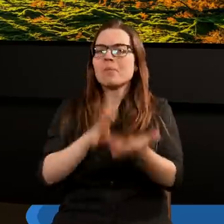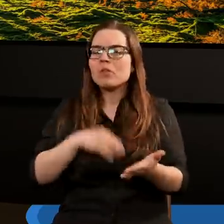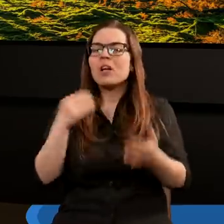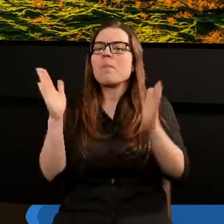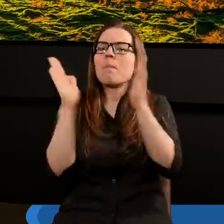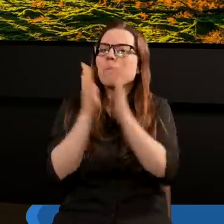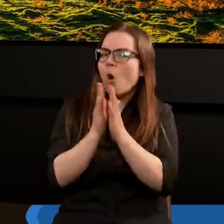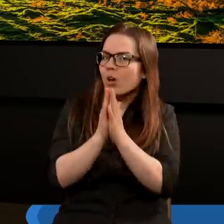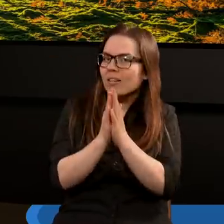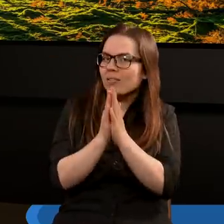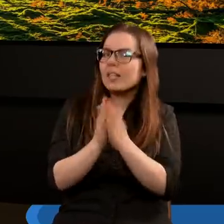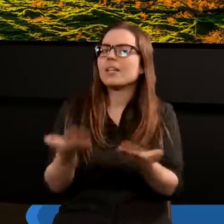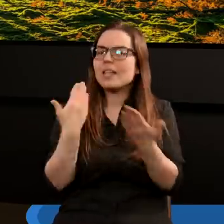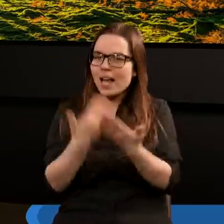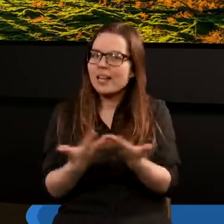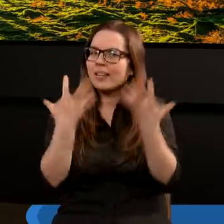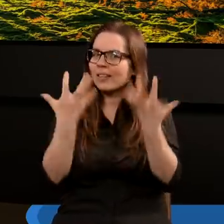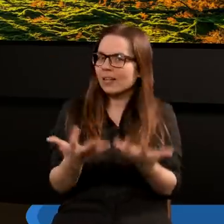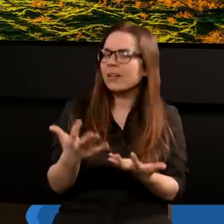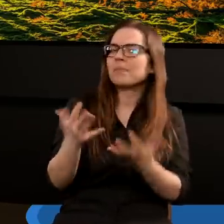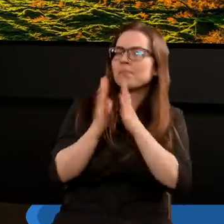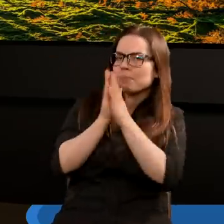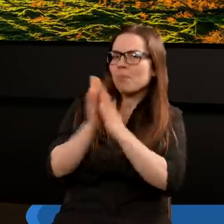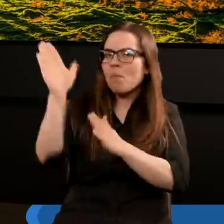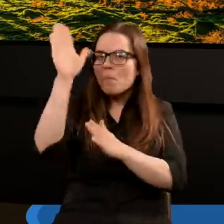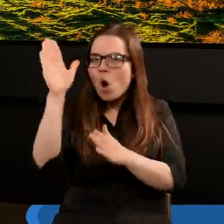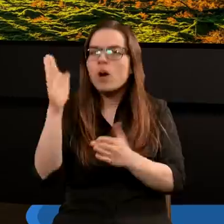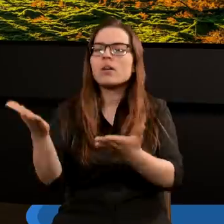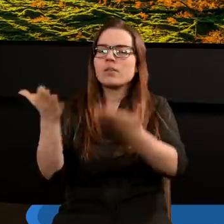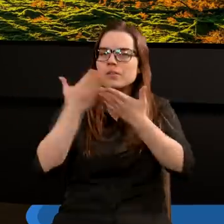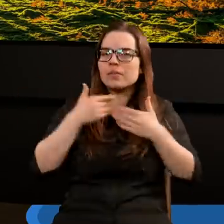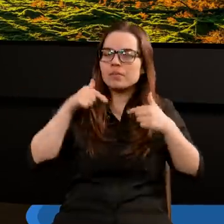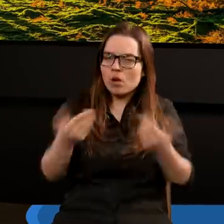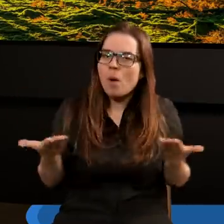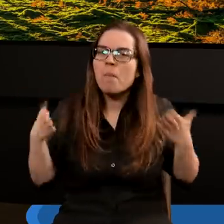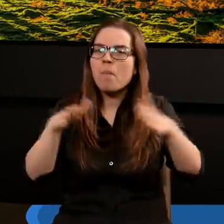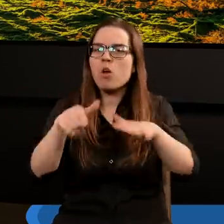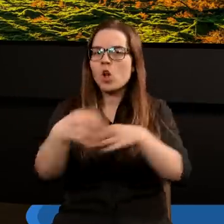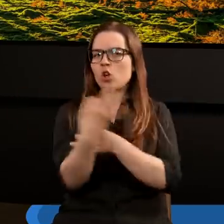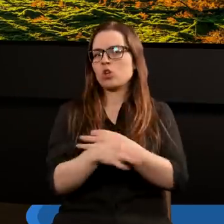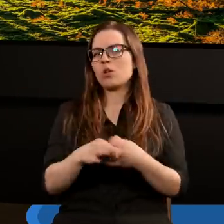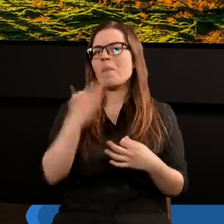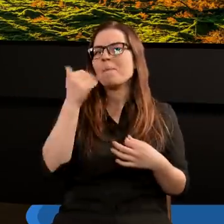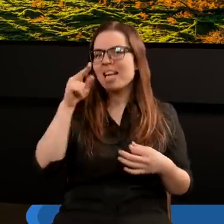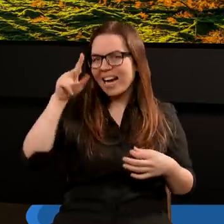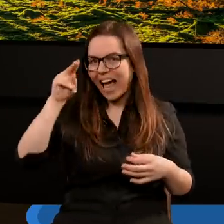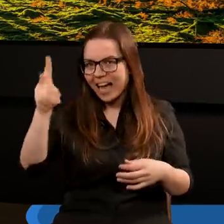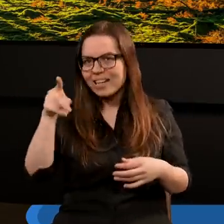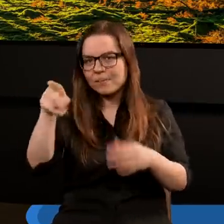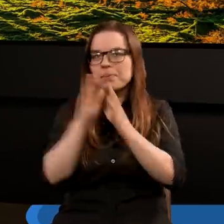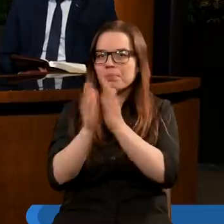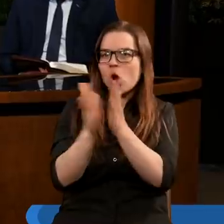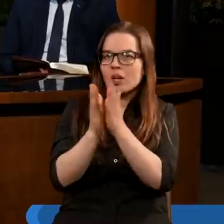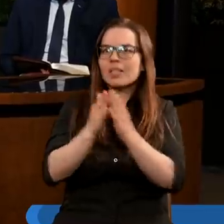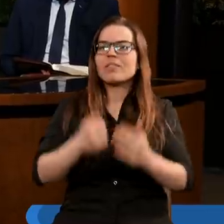Świętego modlitwą i dlatego chcemy poprosić naszego Pana Boga, żeby to On pobłogosławił to studium. Mirku, poproszę Ciebie o